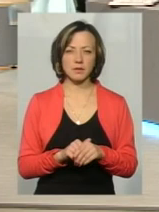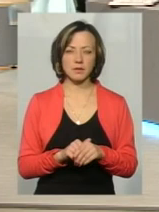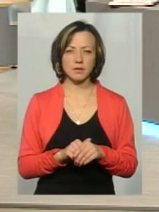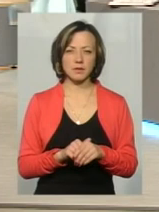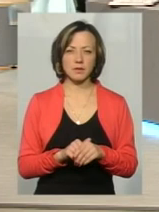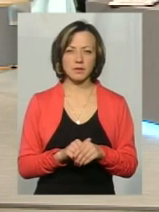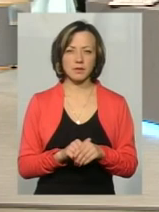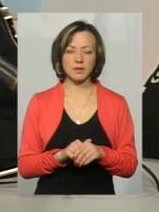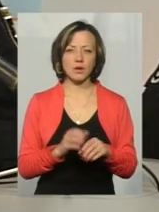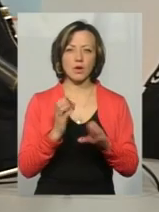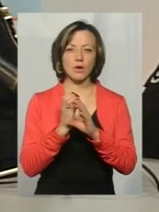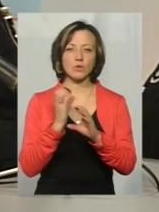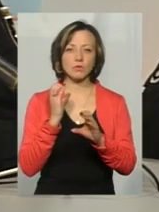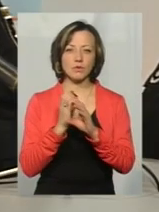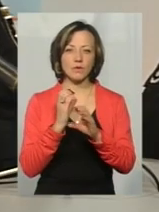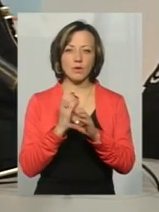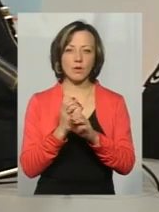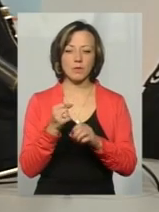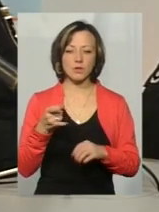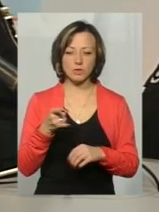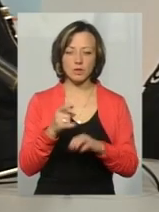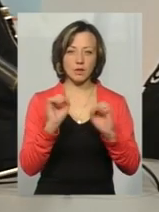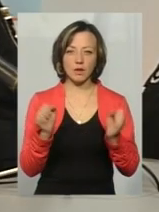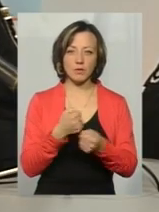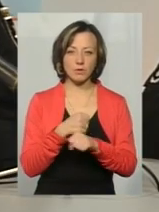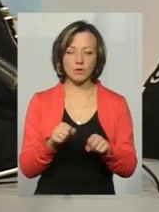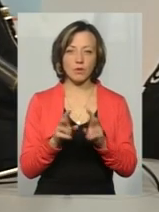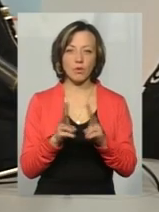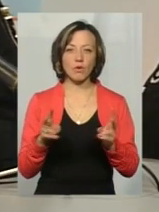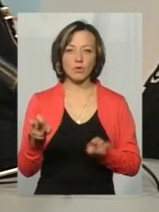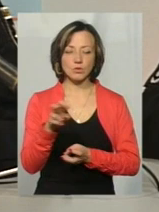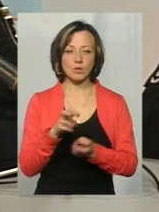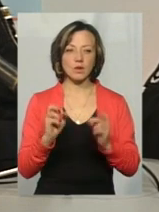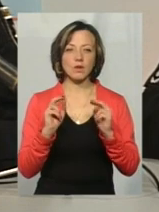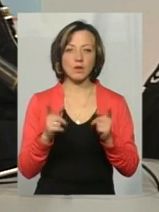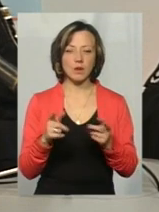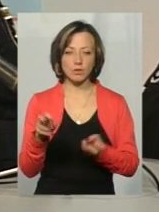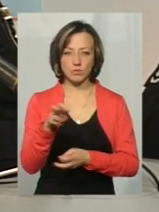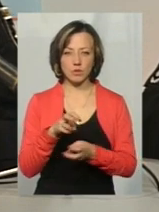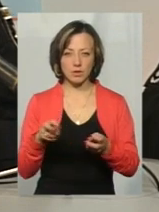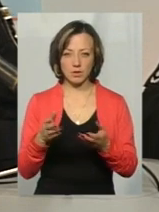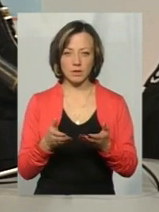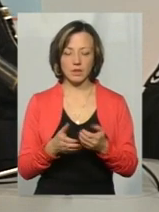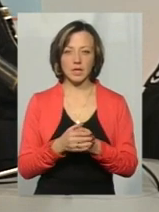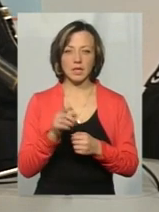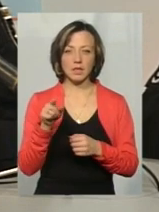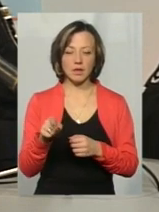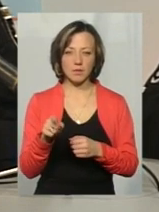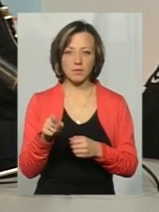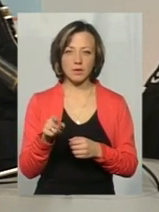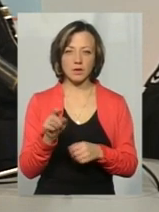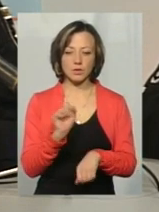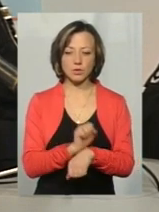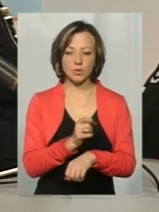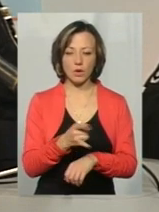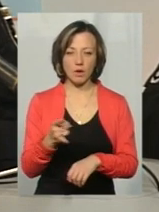живой машинник в нам не можлив заїхати, кого шипати, як шипати. І я не стоянка